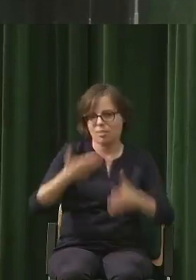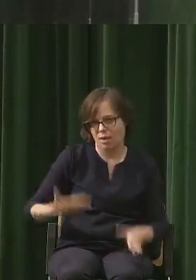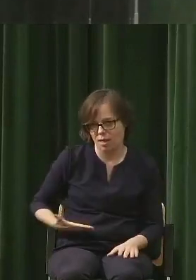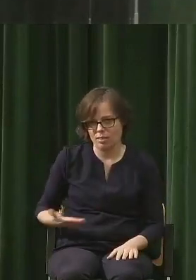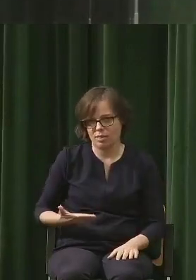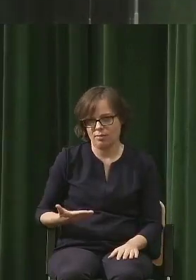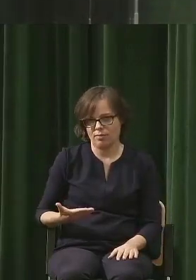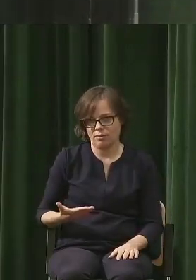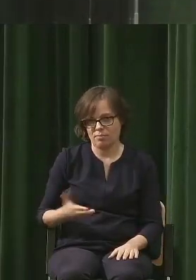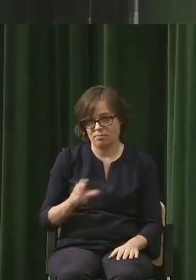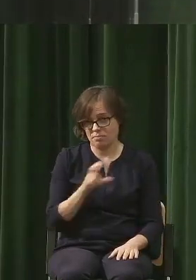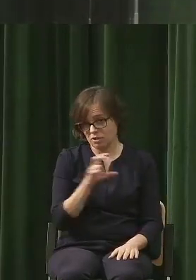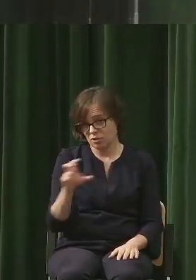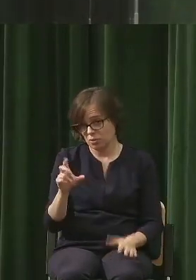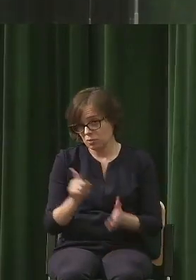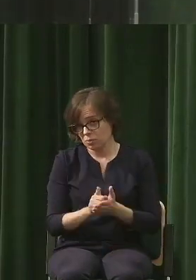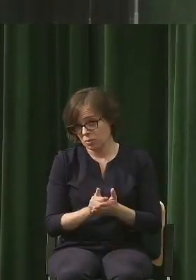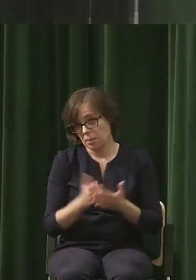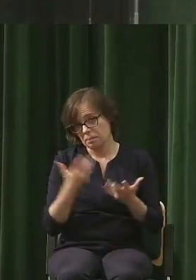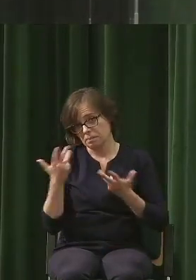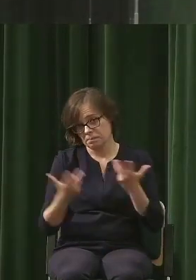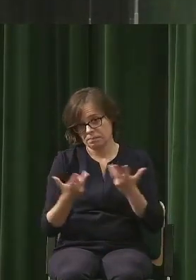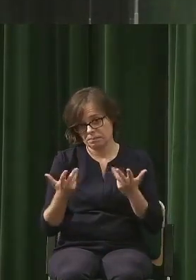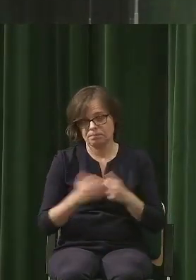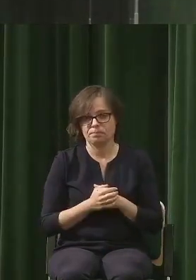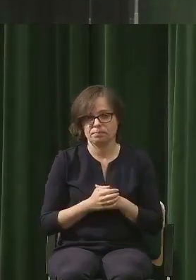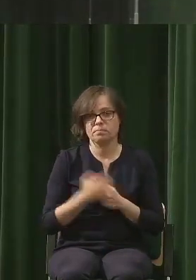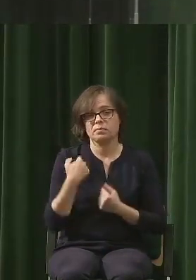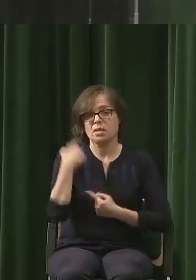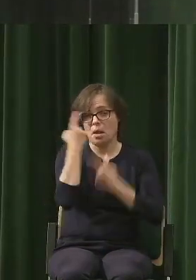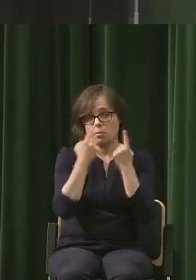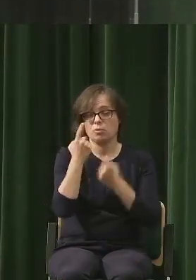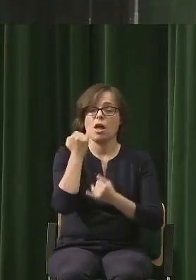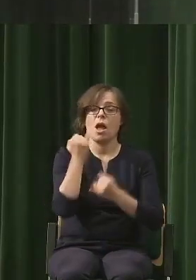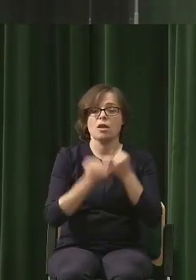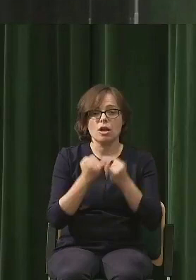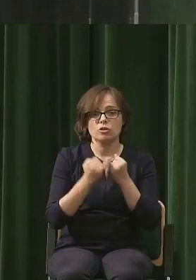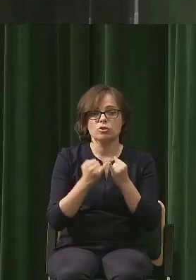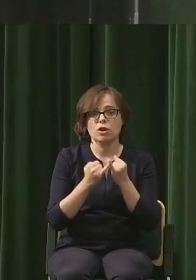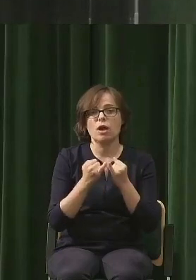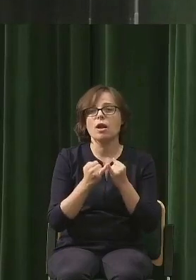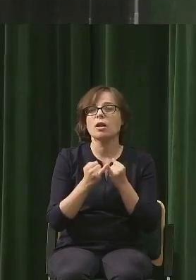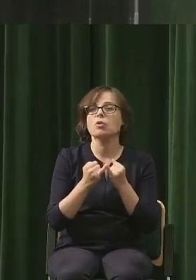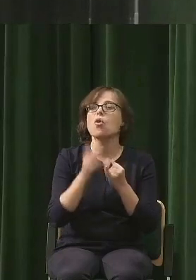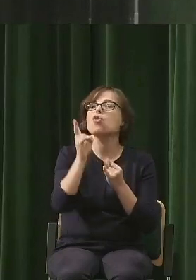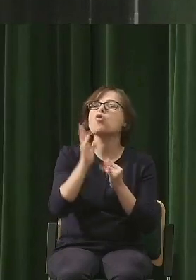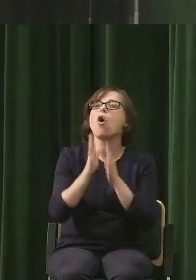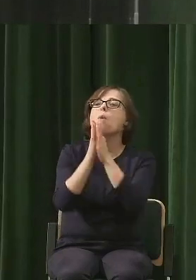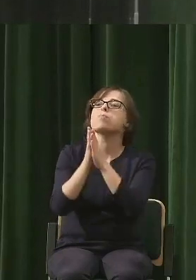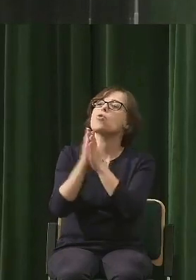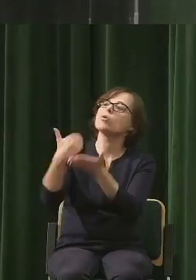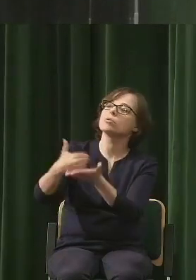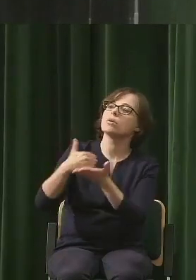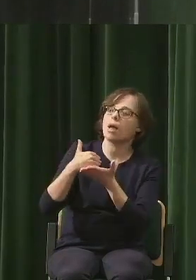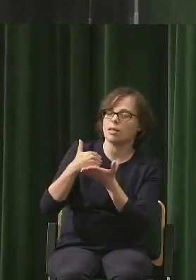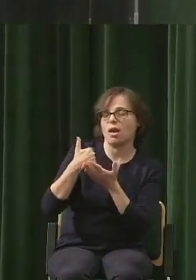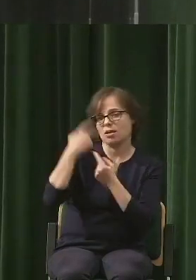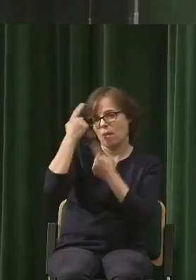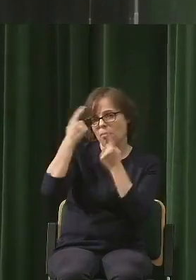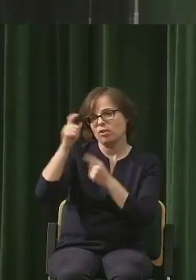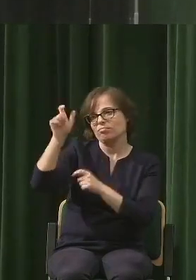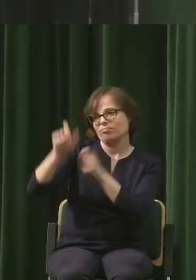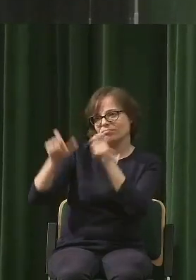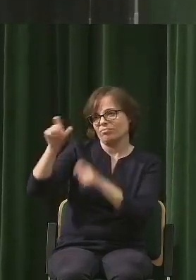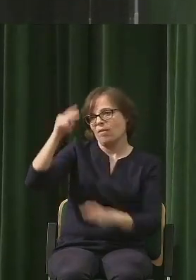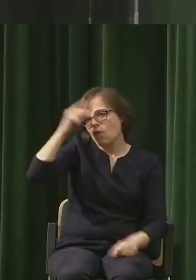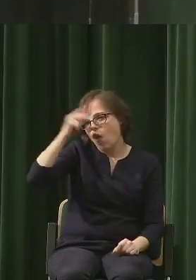leniwi. I tutaj mam wrażenie, że jeśli kogoś można prosić o radę, to filozofów i etyków.